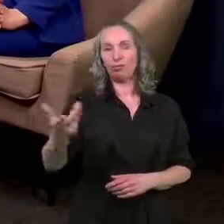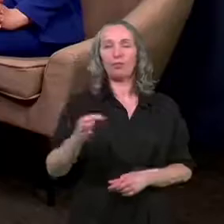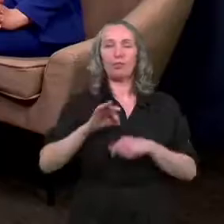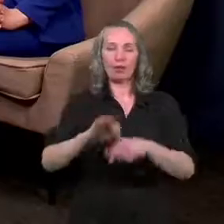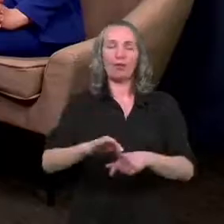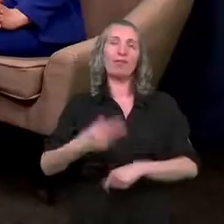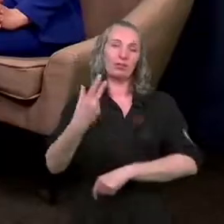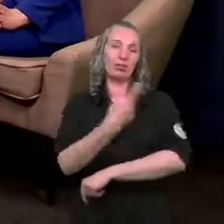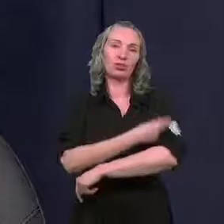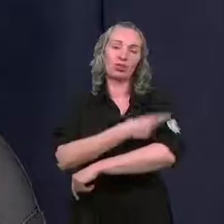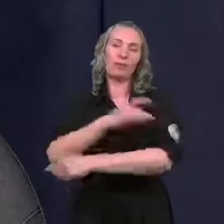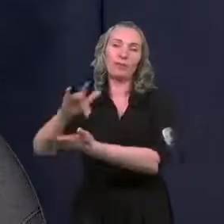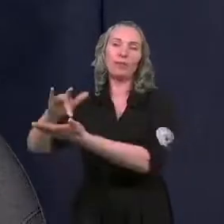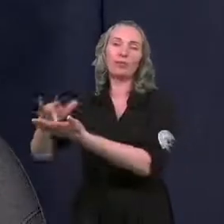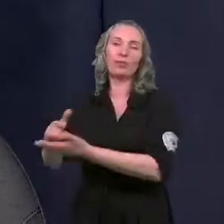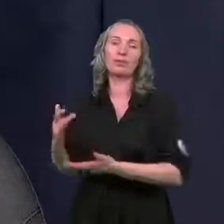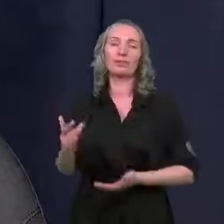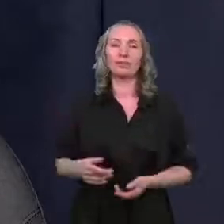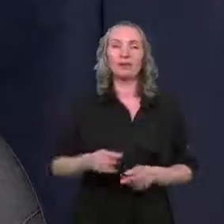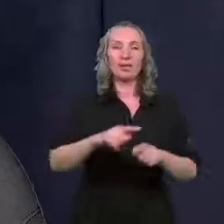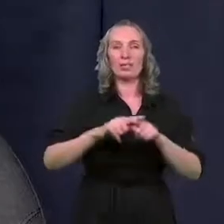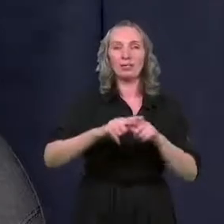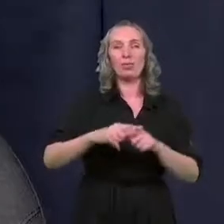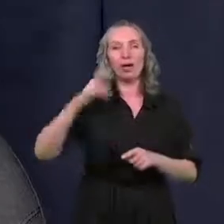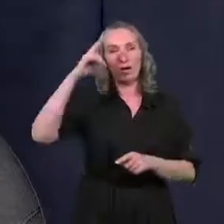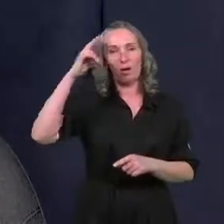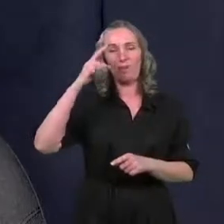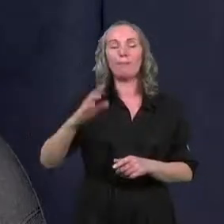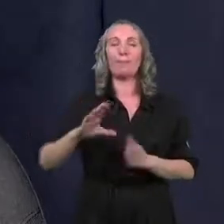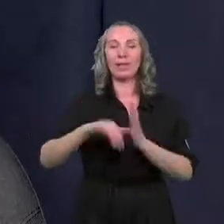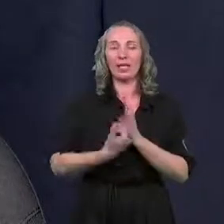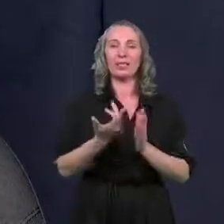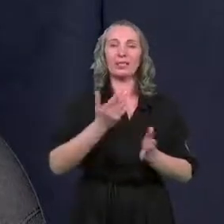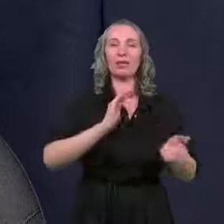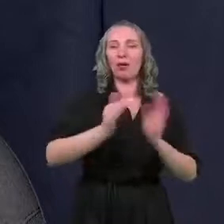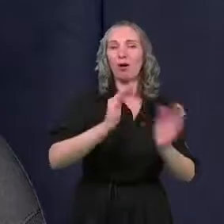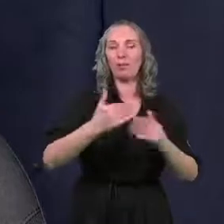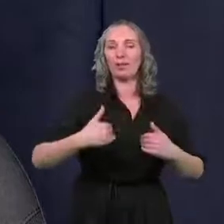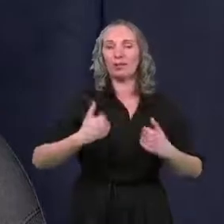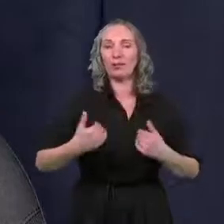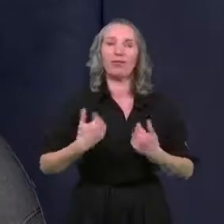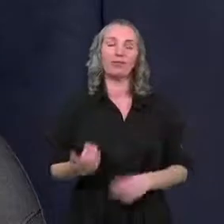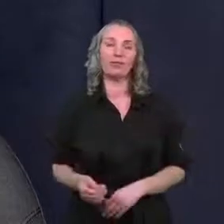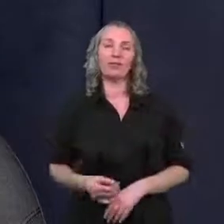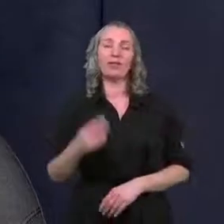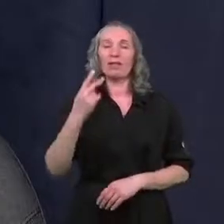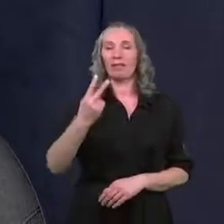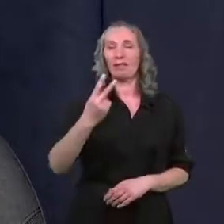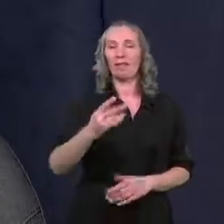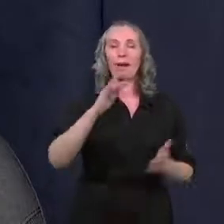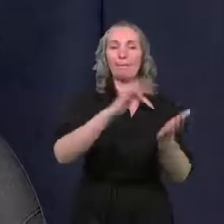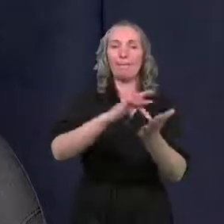punkty szczepień. Między innymi Spółka Komunalna Miejski Zespół Opieki Zdrowotnej. Dwa